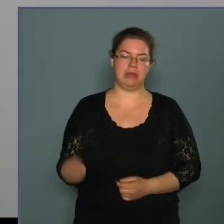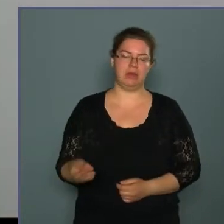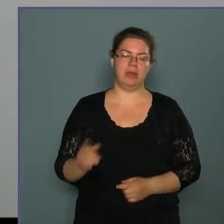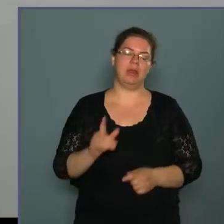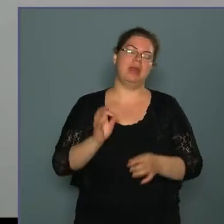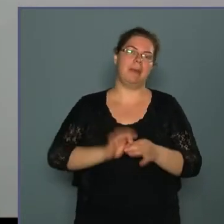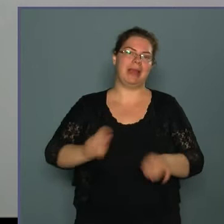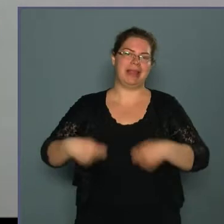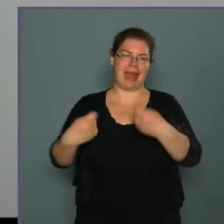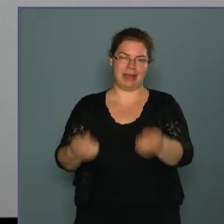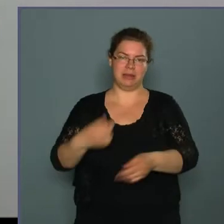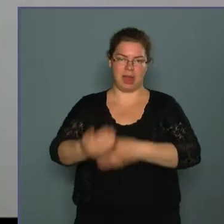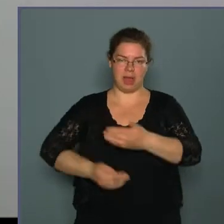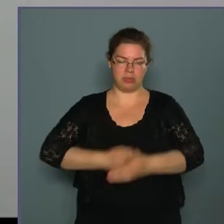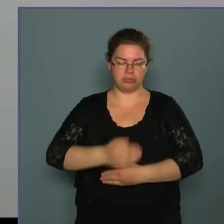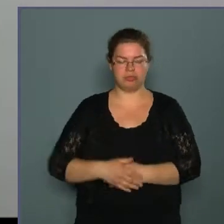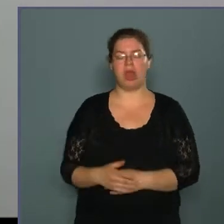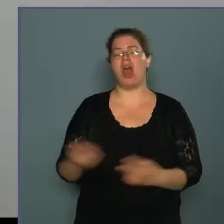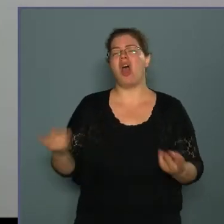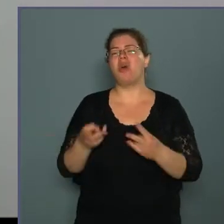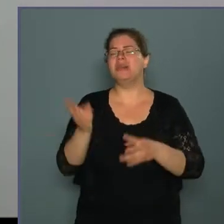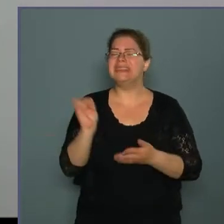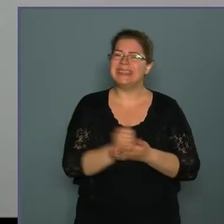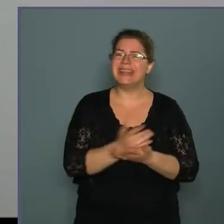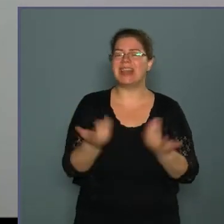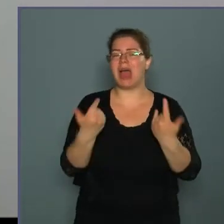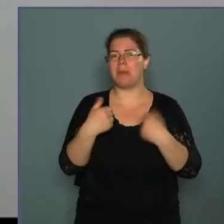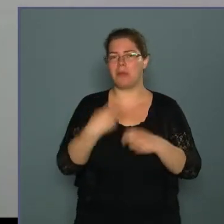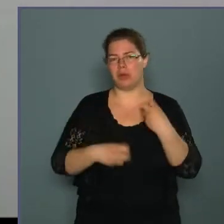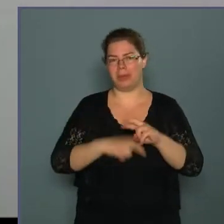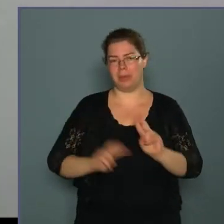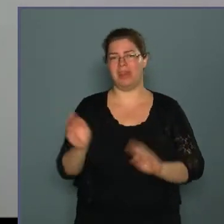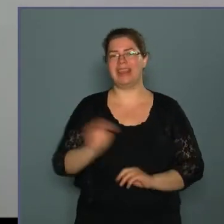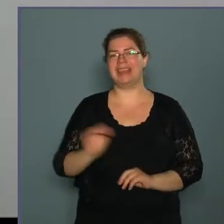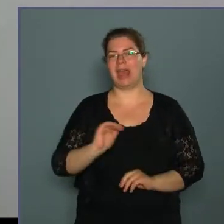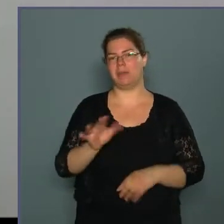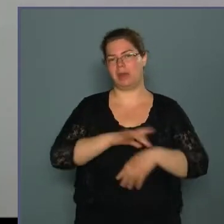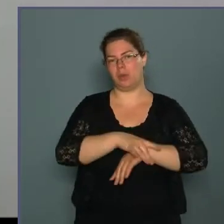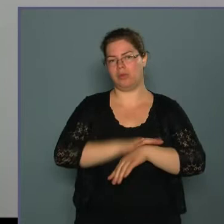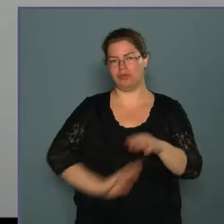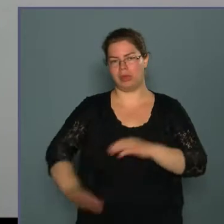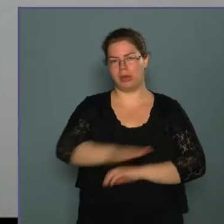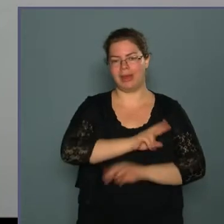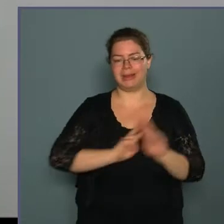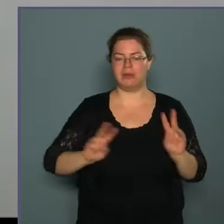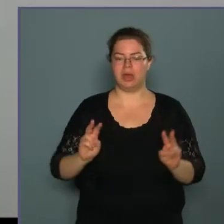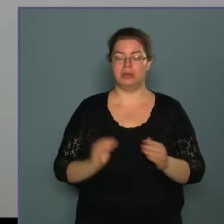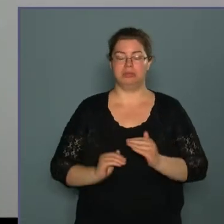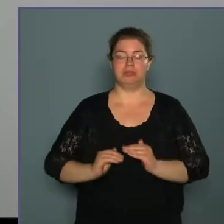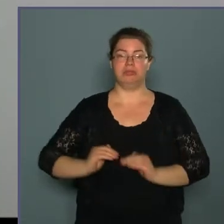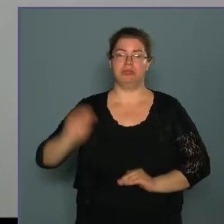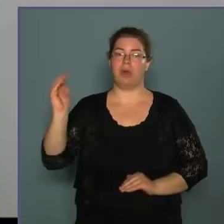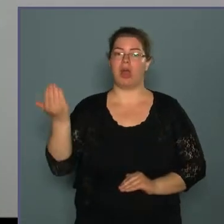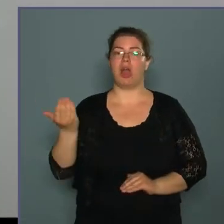az átadás zajlik. Ahol igazából problémát látok, az a gyermekorvosok területén van. Ugye borzasztó magas az